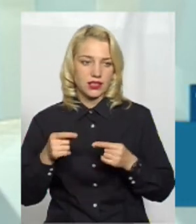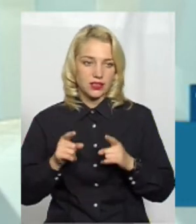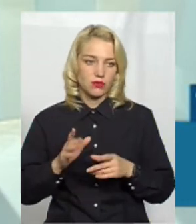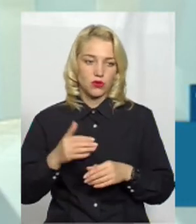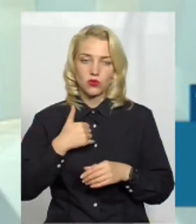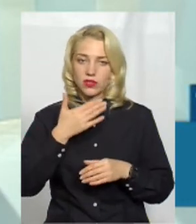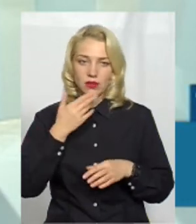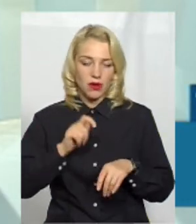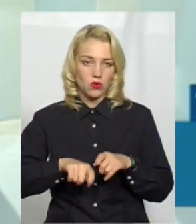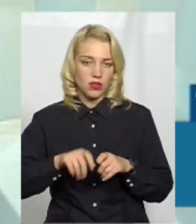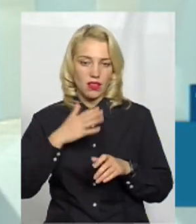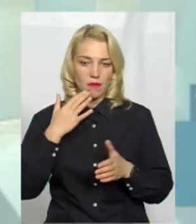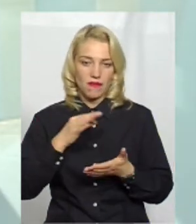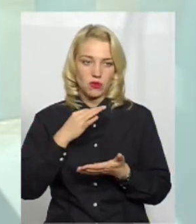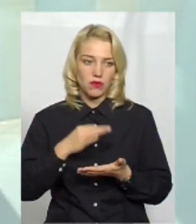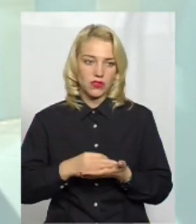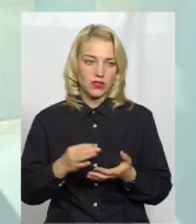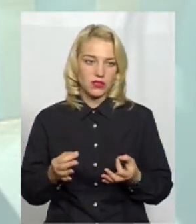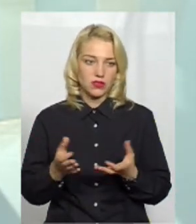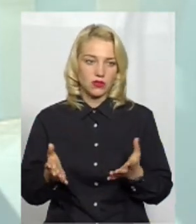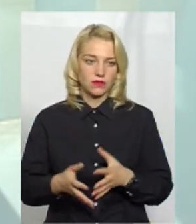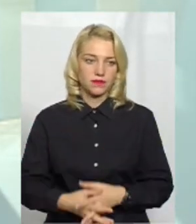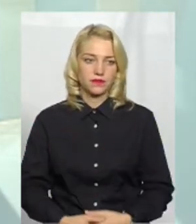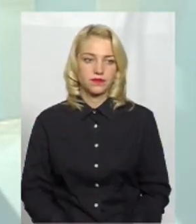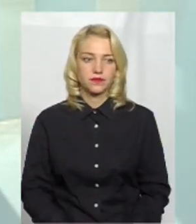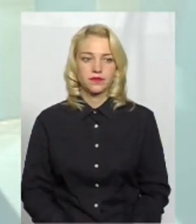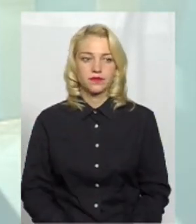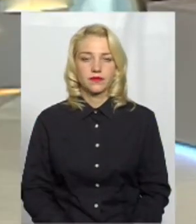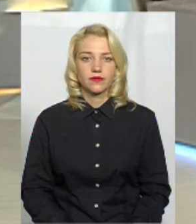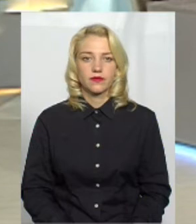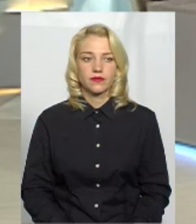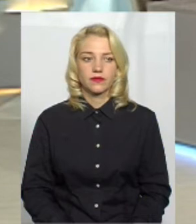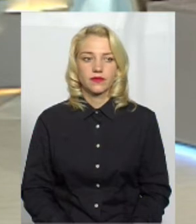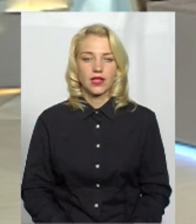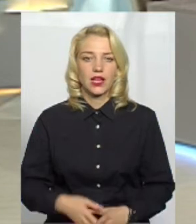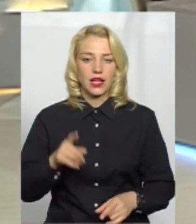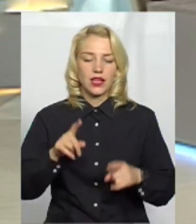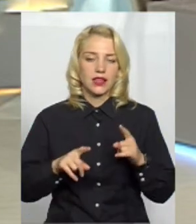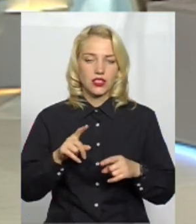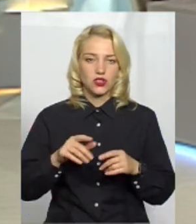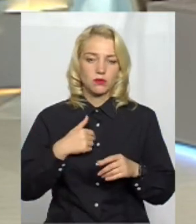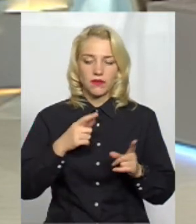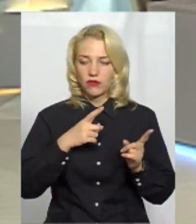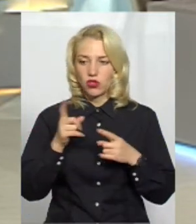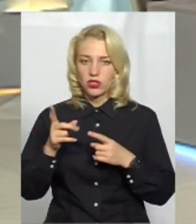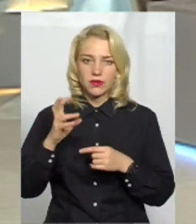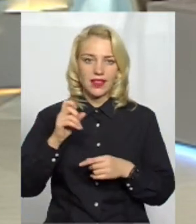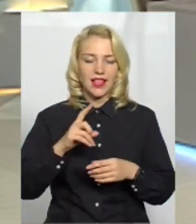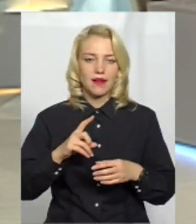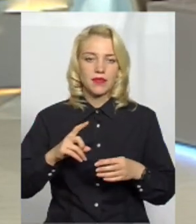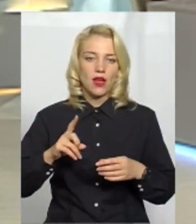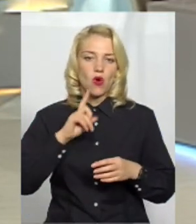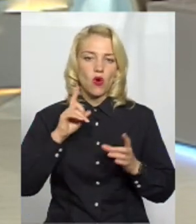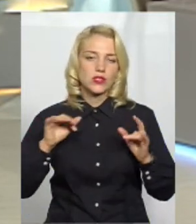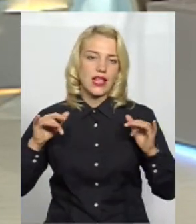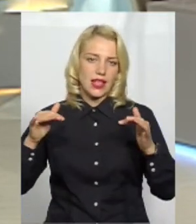немає в нас контролю і немає відповідальності відповідного. І дещо відволічаємось на декоративне озеленення.